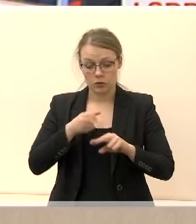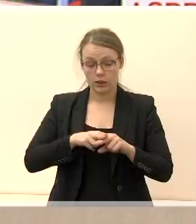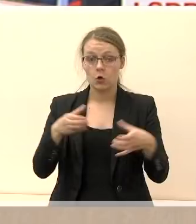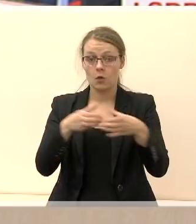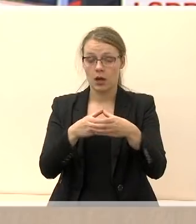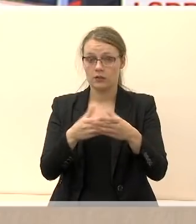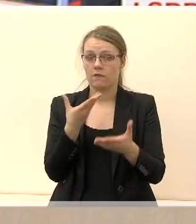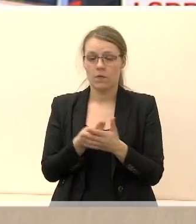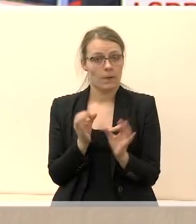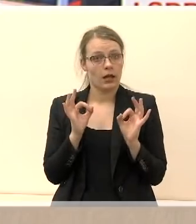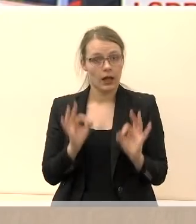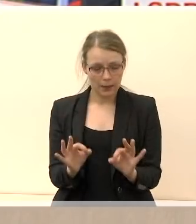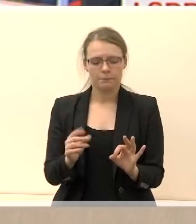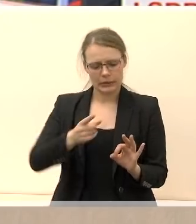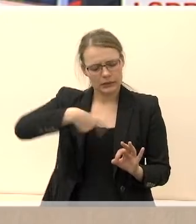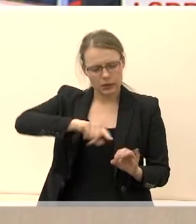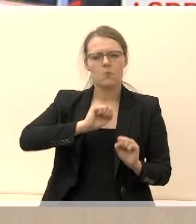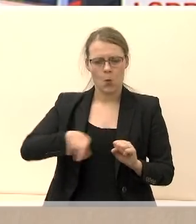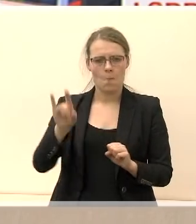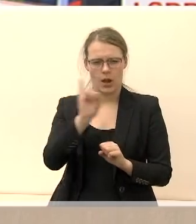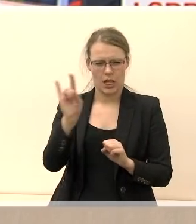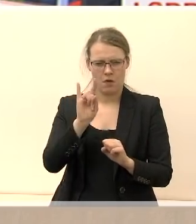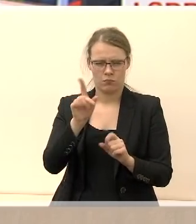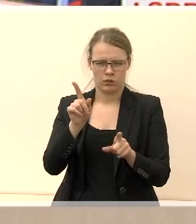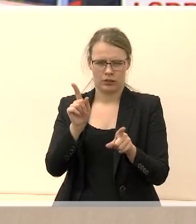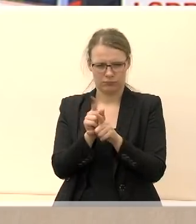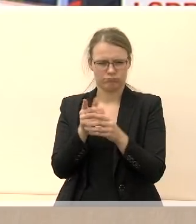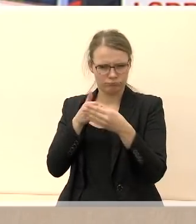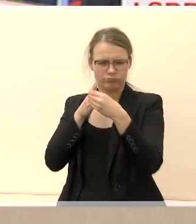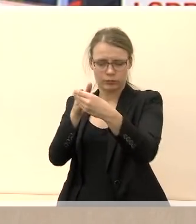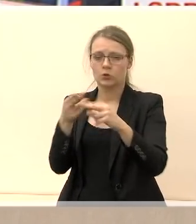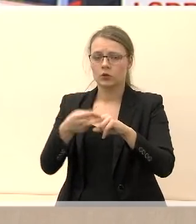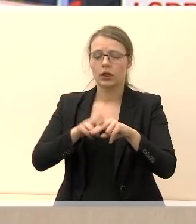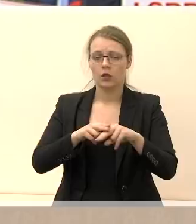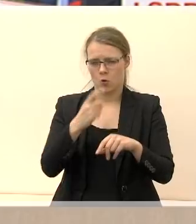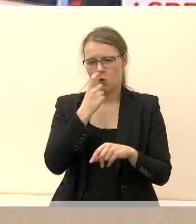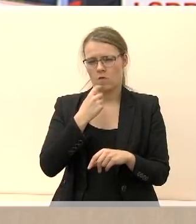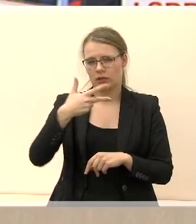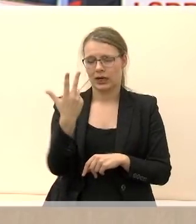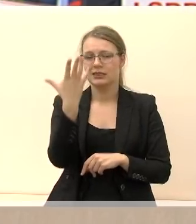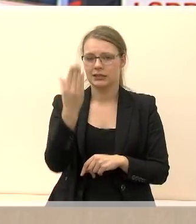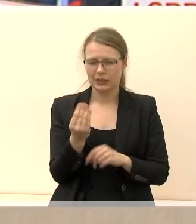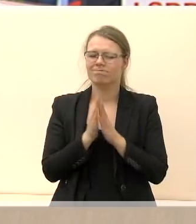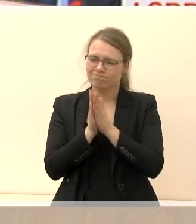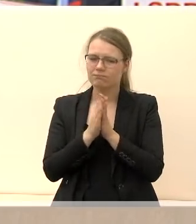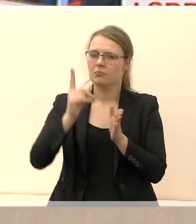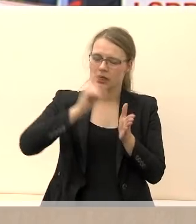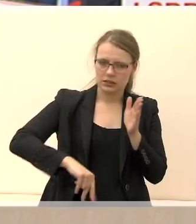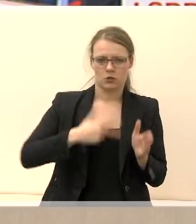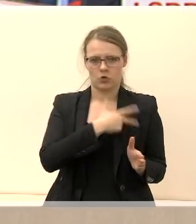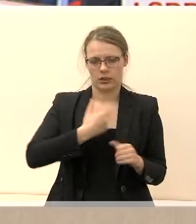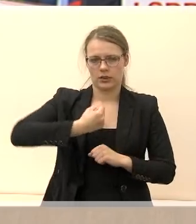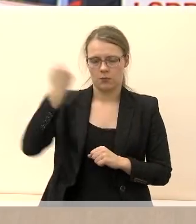toliau gali vesti Marijampolė į priekį. Todėl prašome kovo trečią dieną pasitikėti socialdemokratais, balsuoti už mus